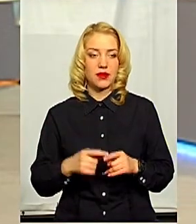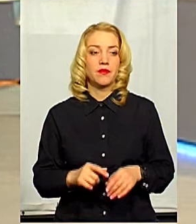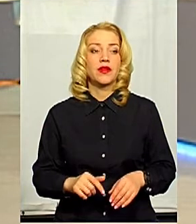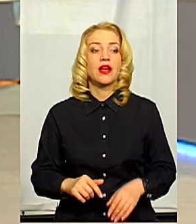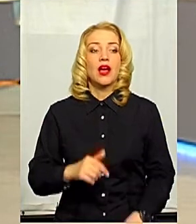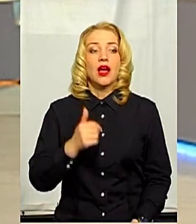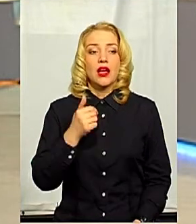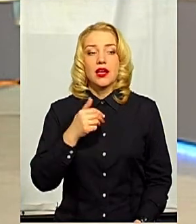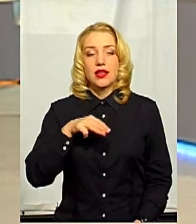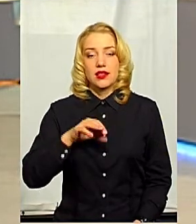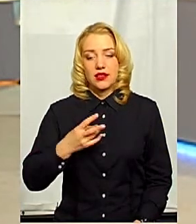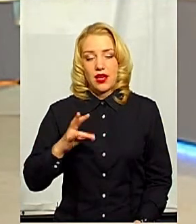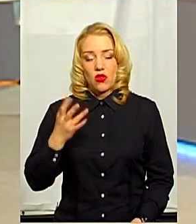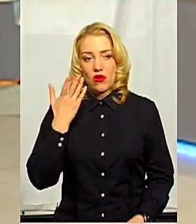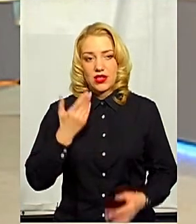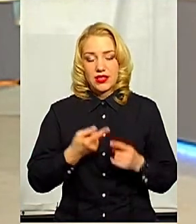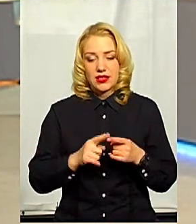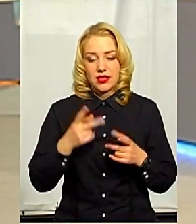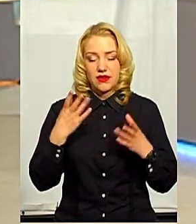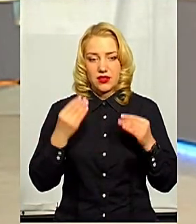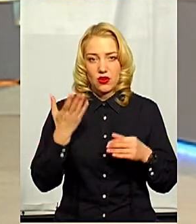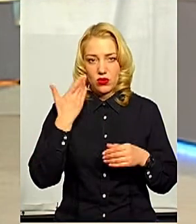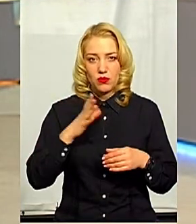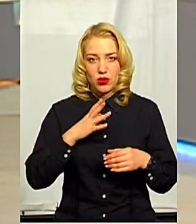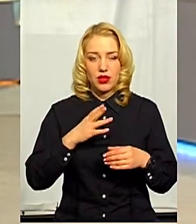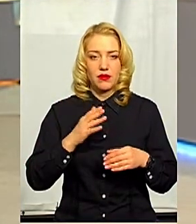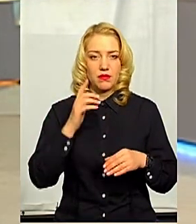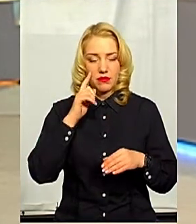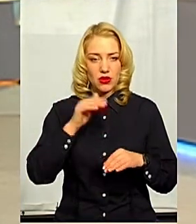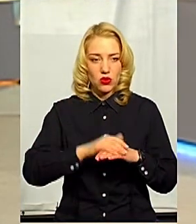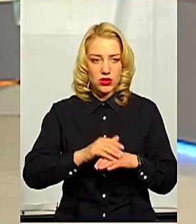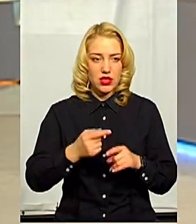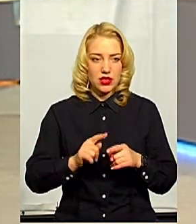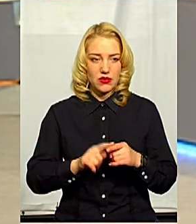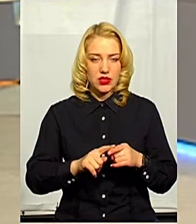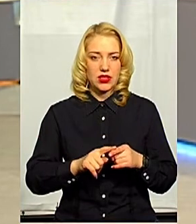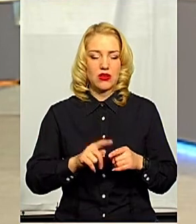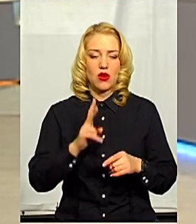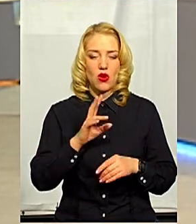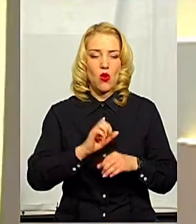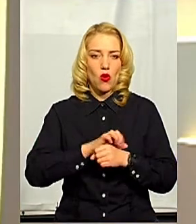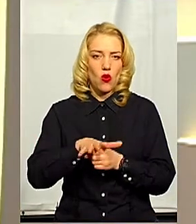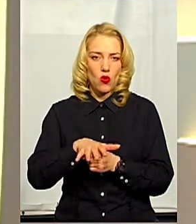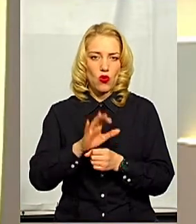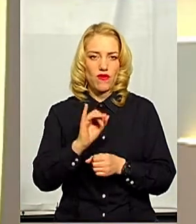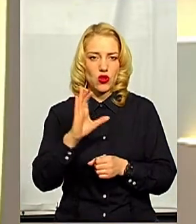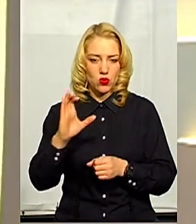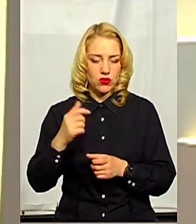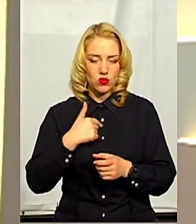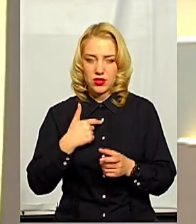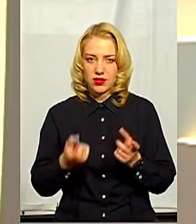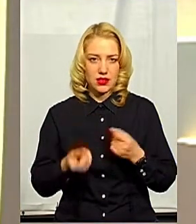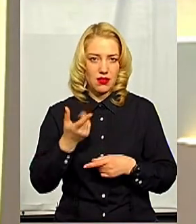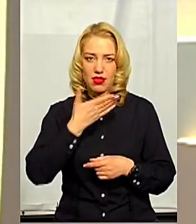дні відколи стало відомо про підтверджений випадок коронавірусу. От підозри на цей COVID-19, так, коронавірус, у нашій області не з